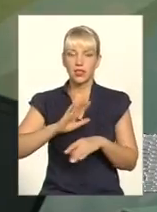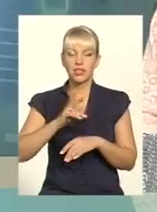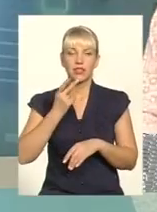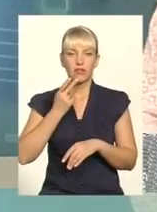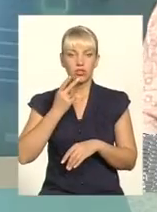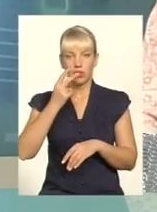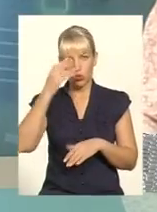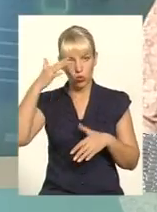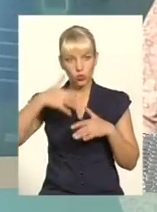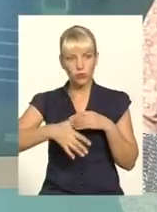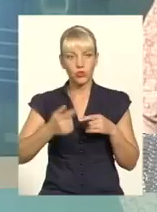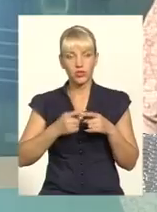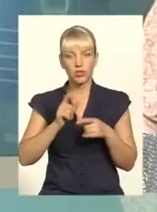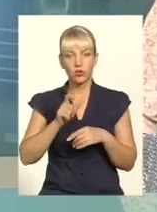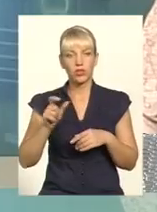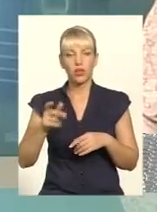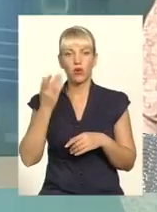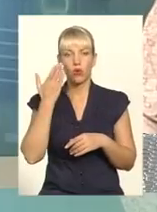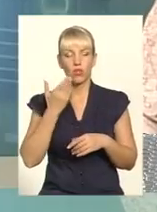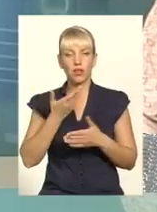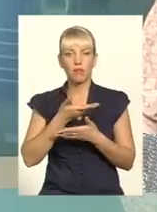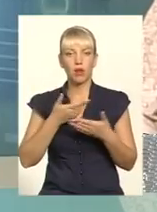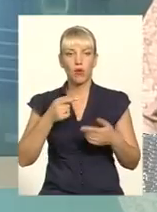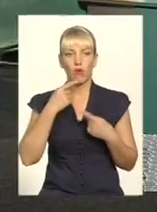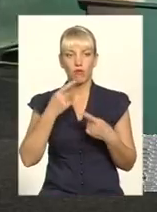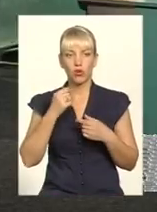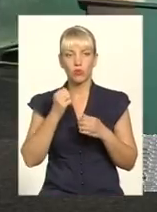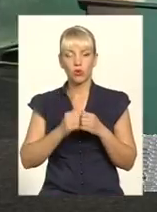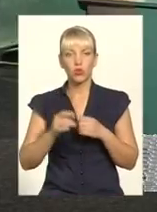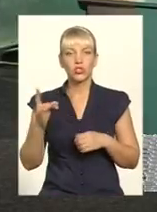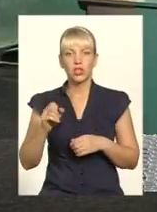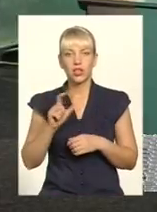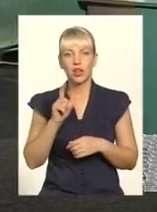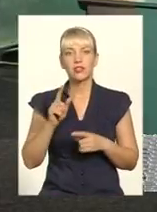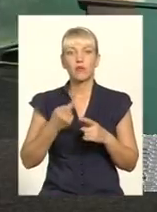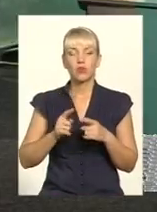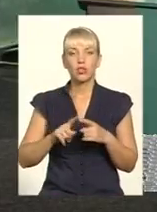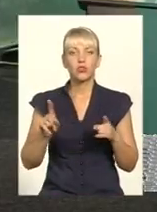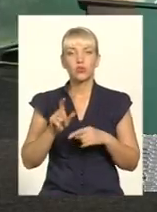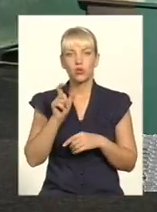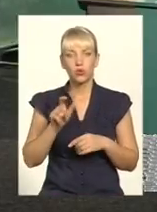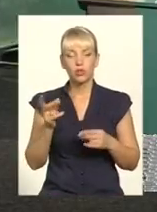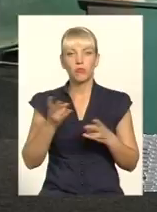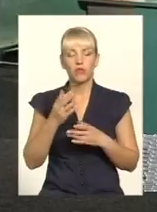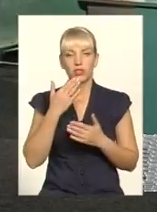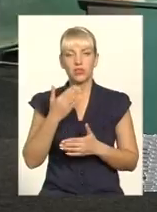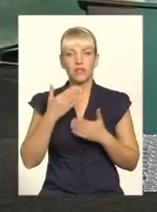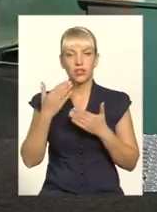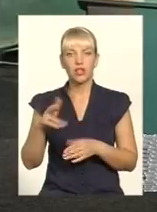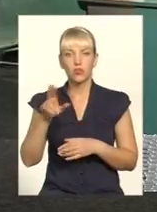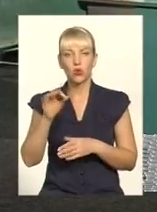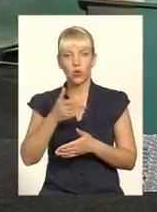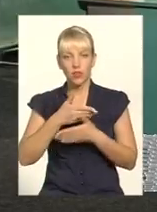розуміють. Коли ми говоримо кожен раз про те, що дані особи повинні все-таки звертатися до нас,